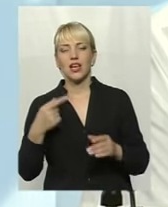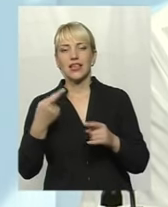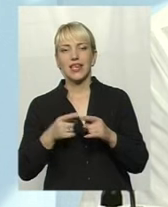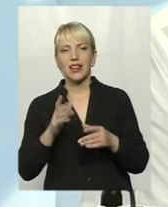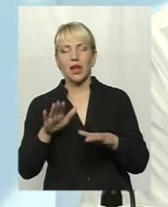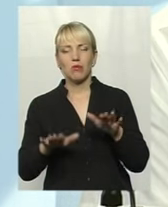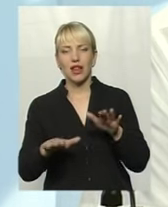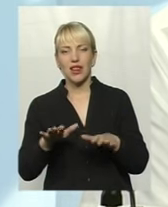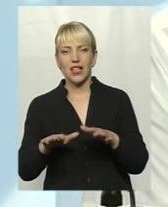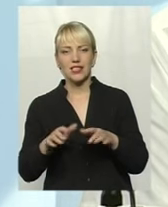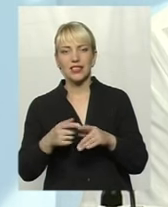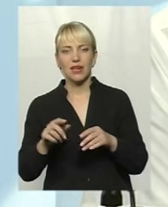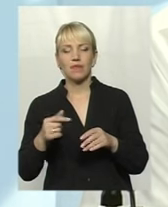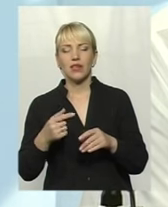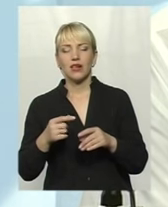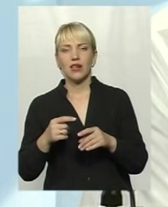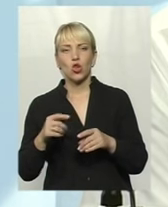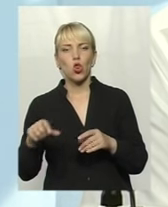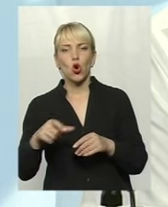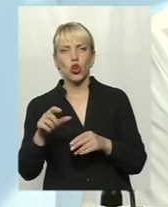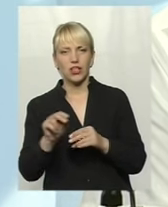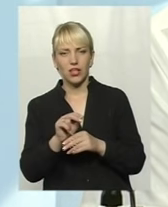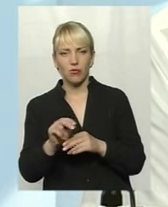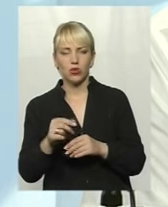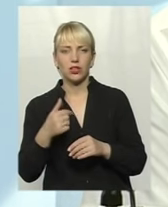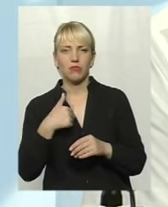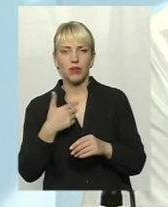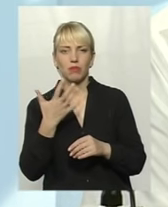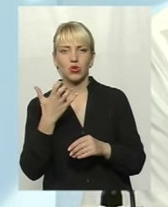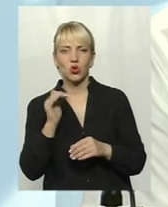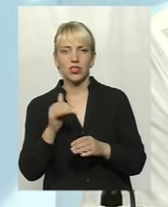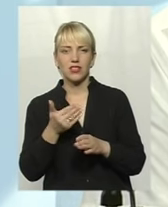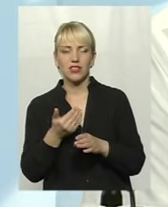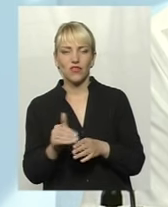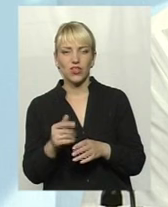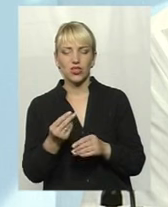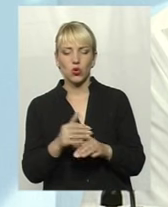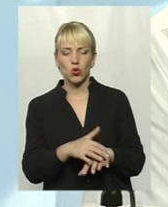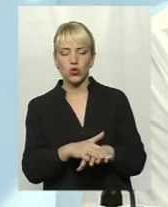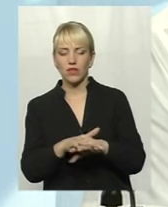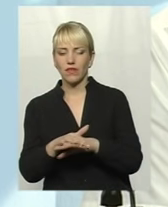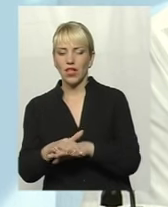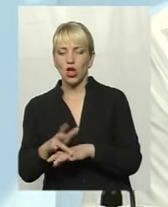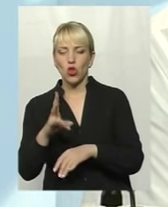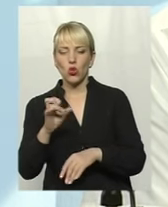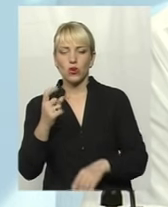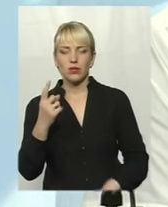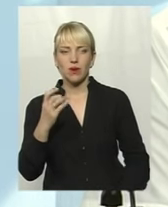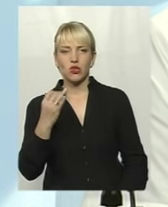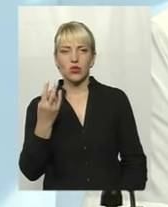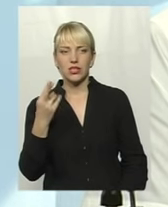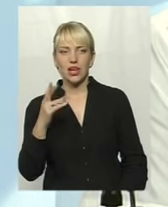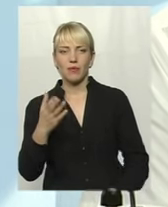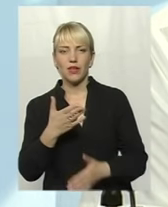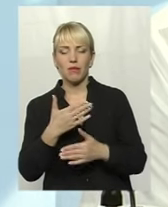тисяч на поточний ремонт цієї дороги. В даний час ми кошти ці перерахували, але так і в країні з 1 серпня ми працюємо в системі